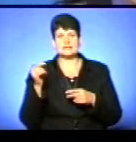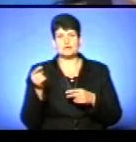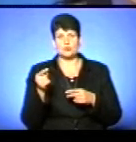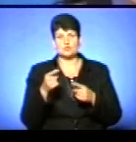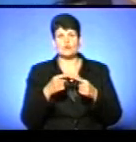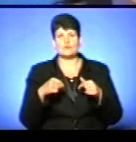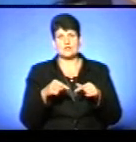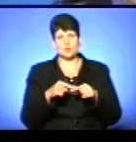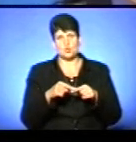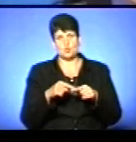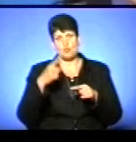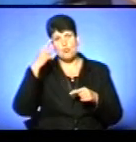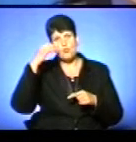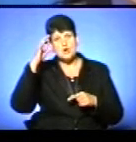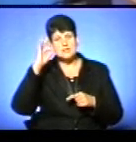відділу поліції.